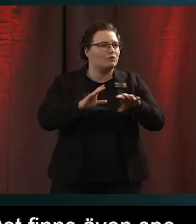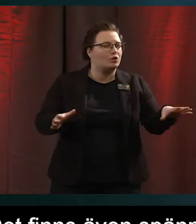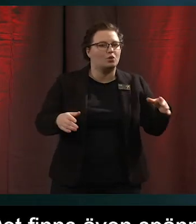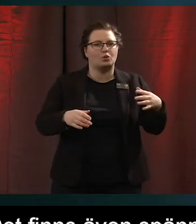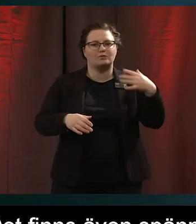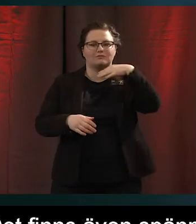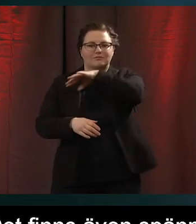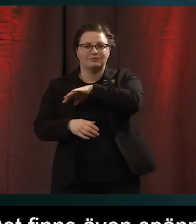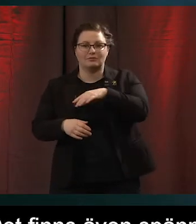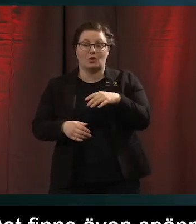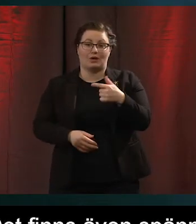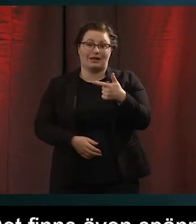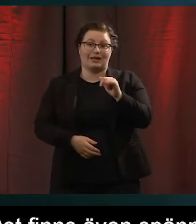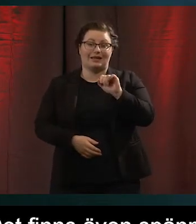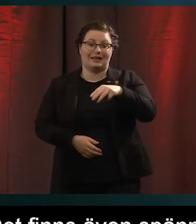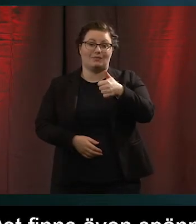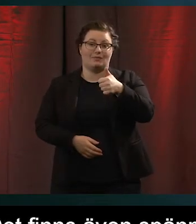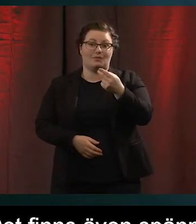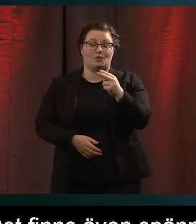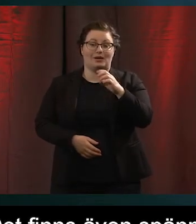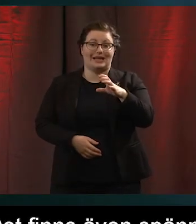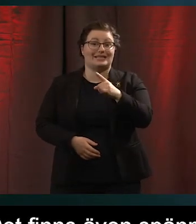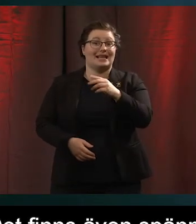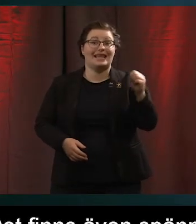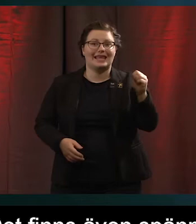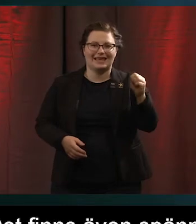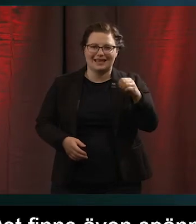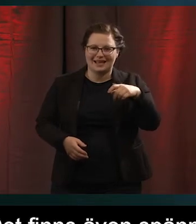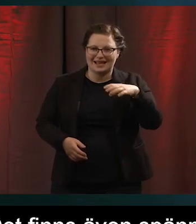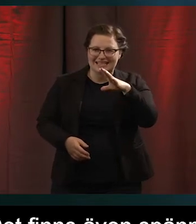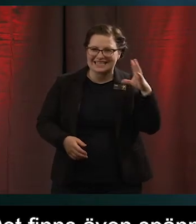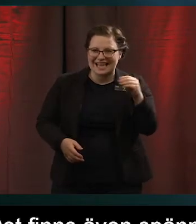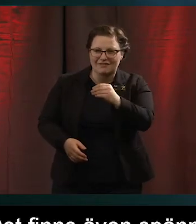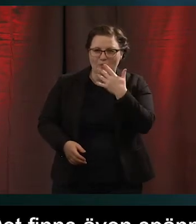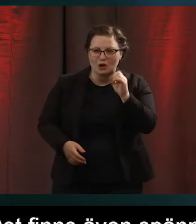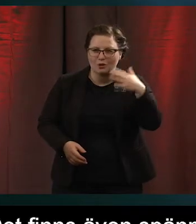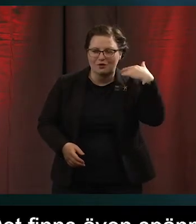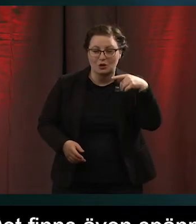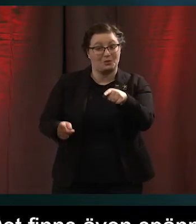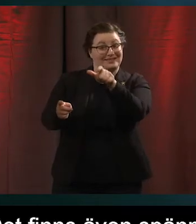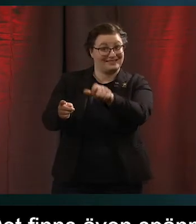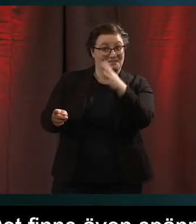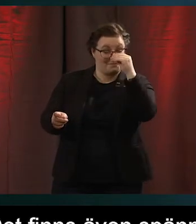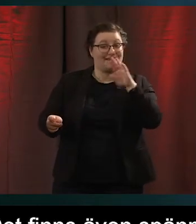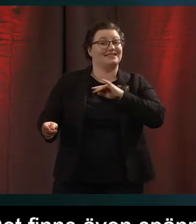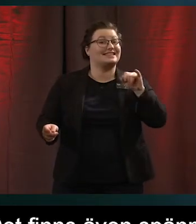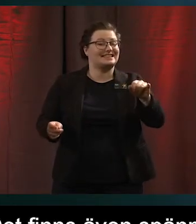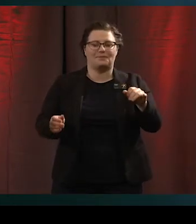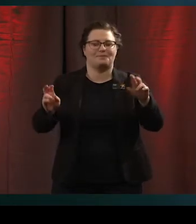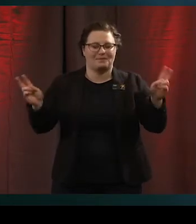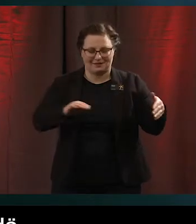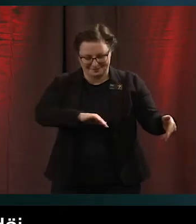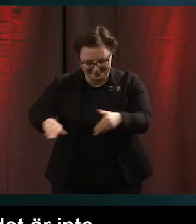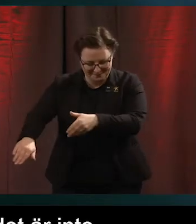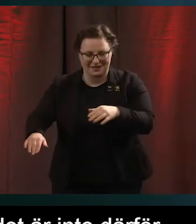Tim Berners-Lee som Stefan Johansson pratade om i sitt föredrag. Men det är inte därför vi ska vara här idag utan